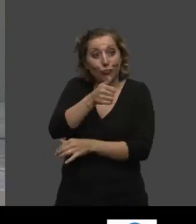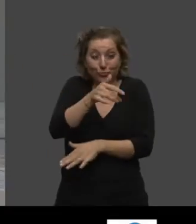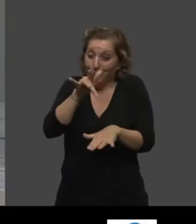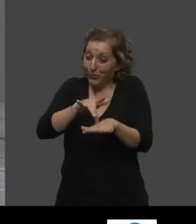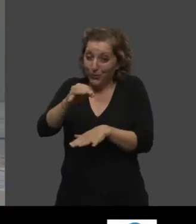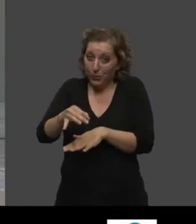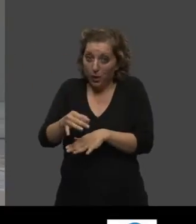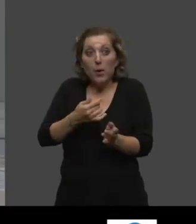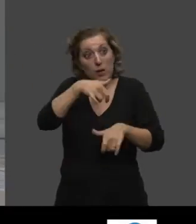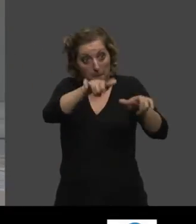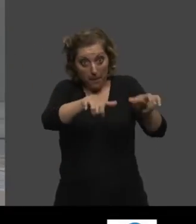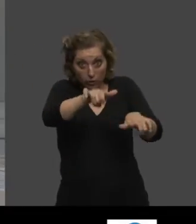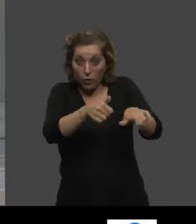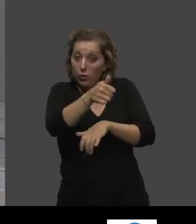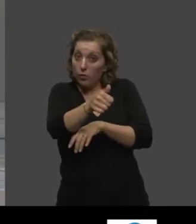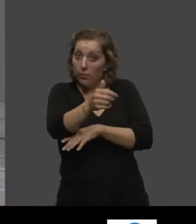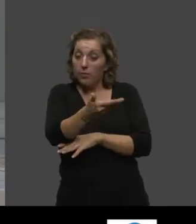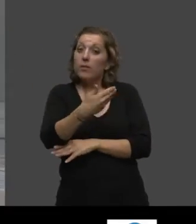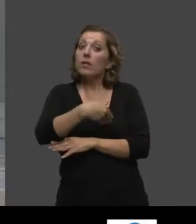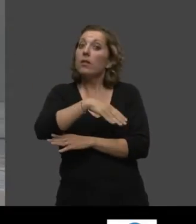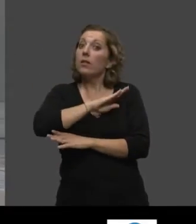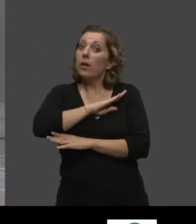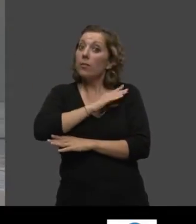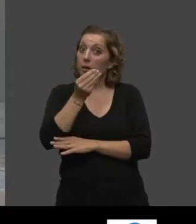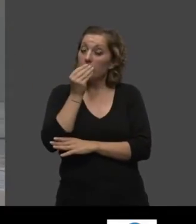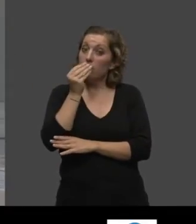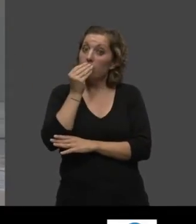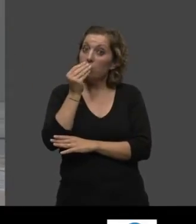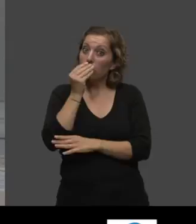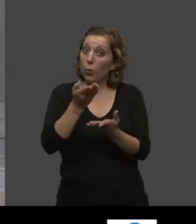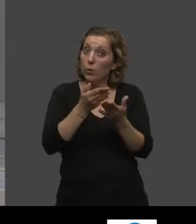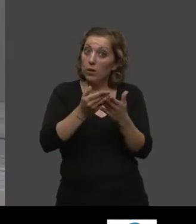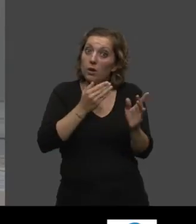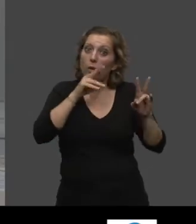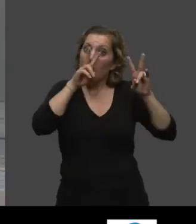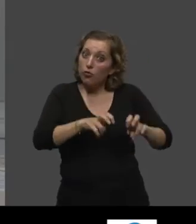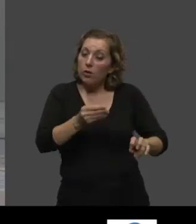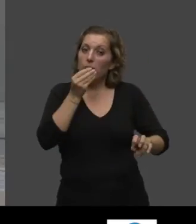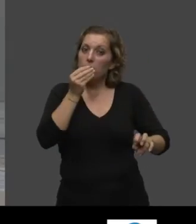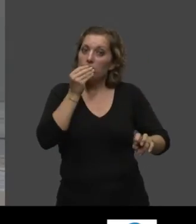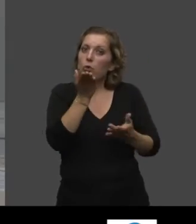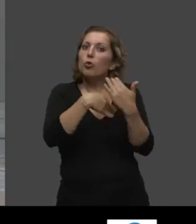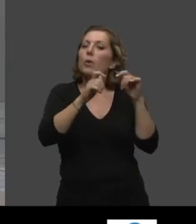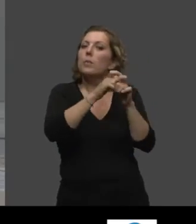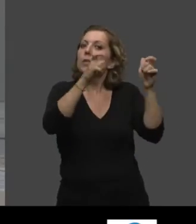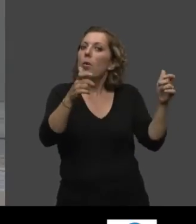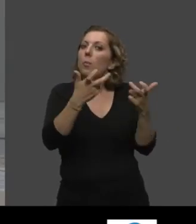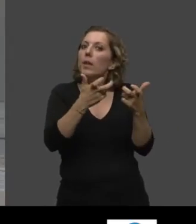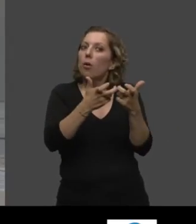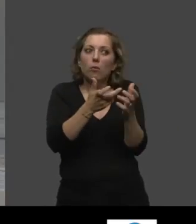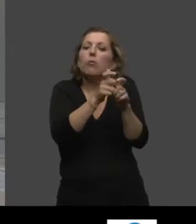aussi les personnes qui ont en charge l'alimentation et la nutrition dans des établissements, en particulier les établissements de santé.